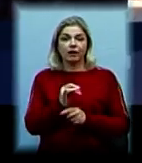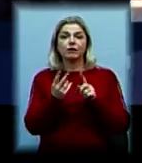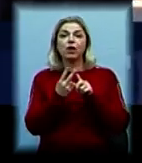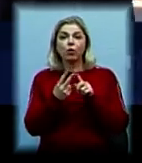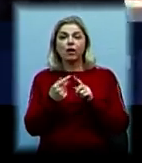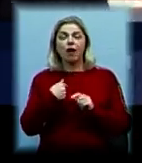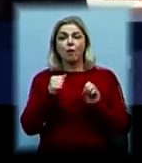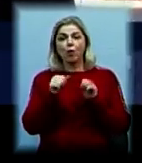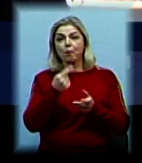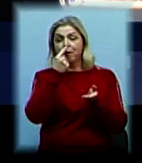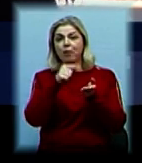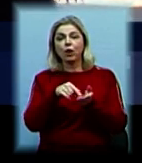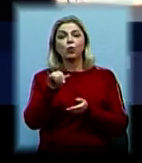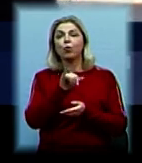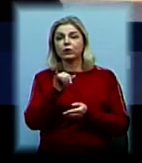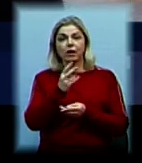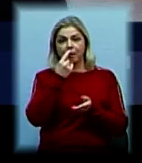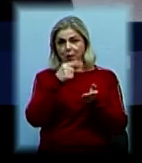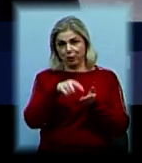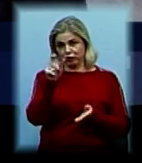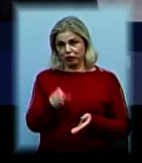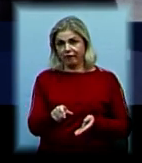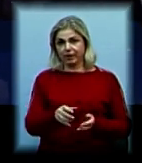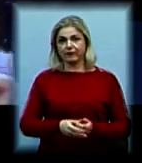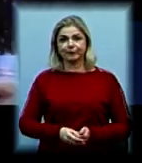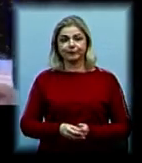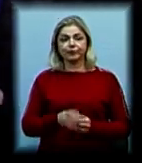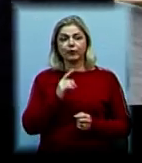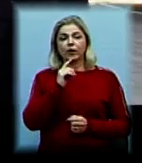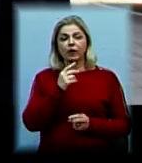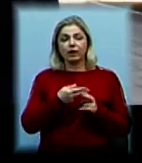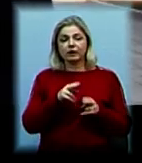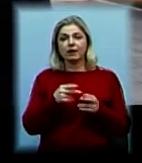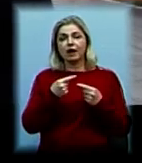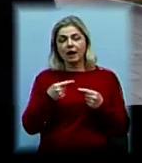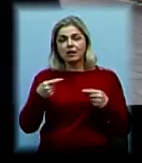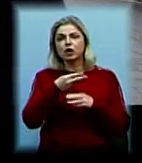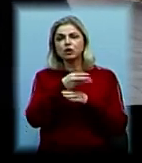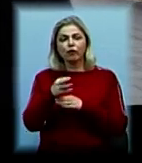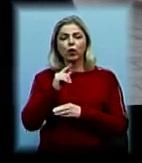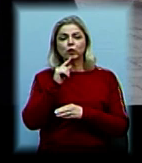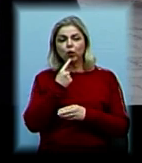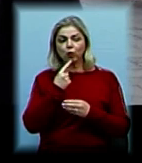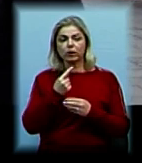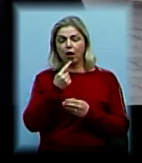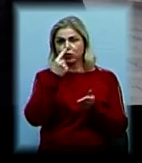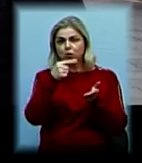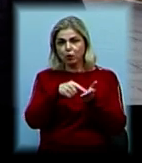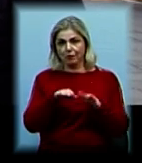я можу дістатися туди, куди не дістанеться людина. Це важко огляд або зйомка важкодоступних місць.